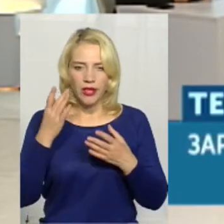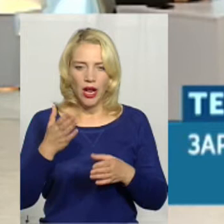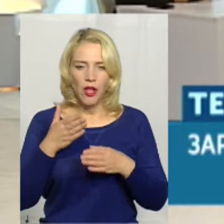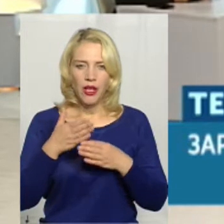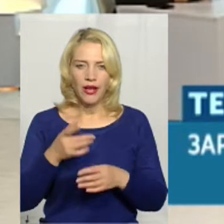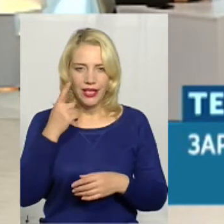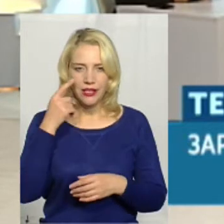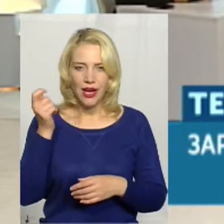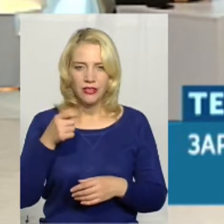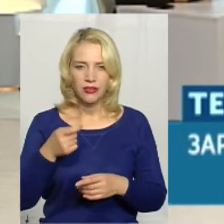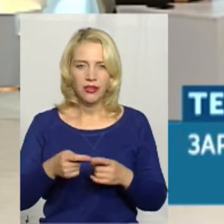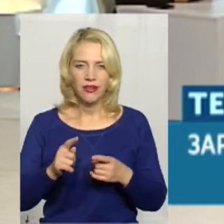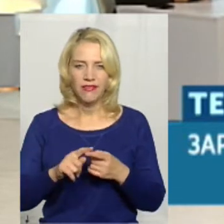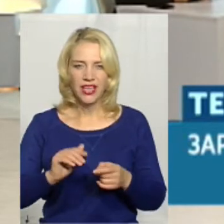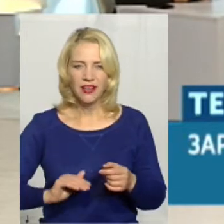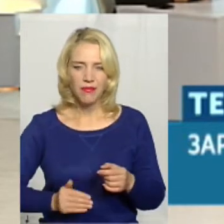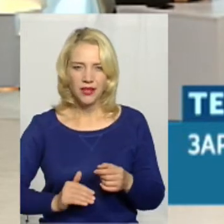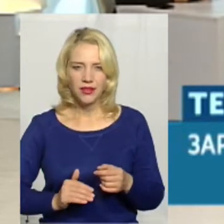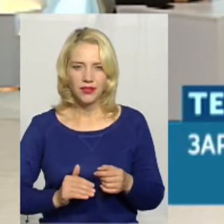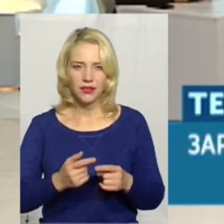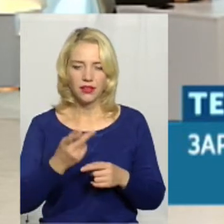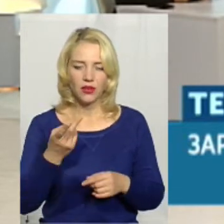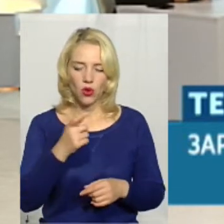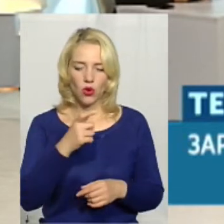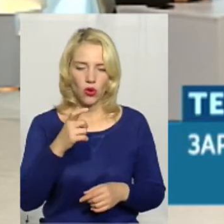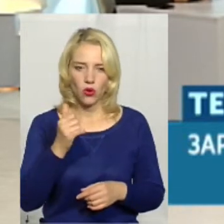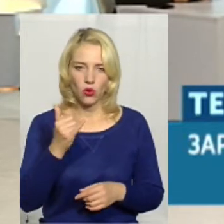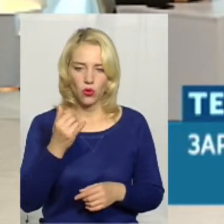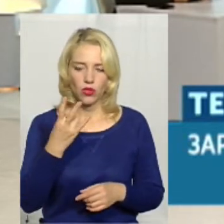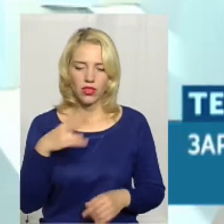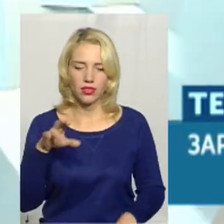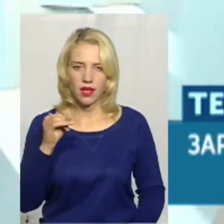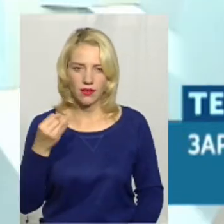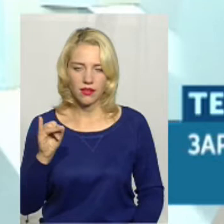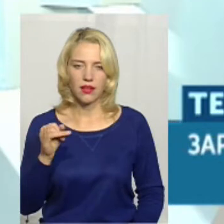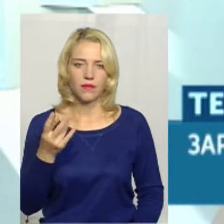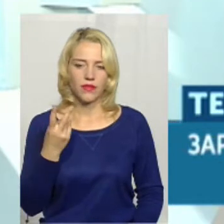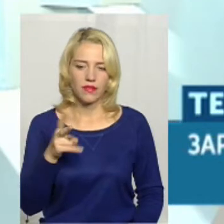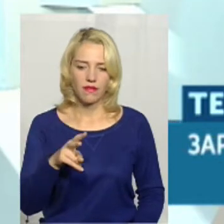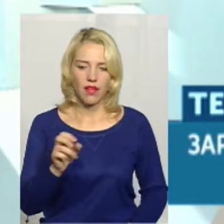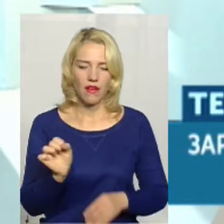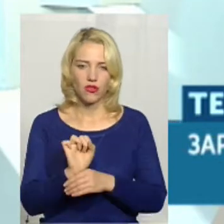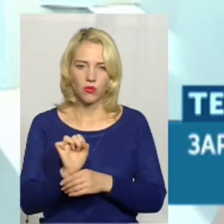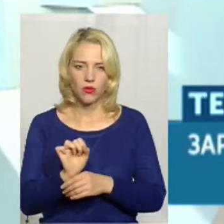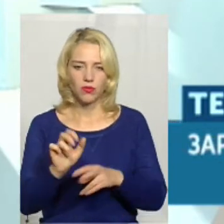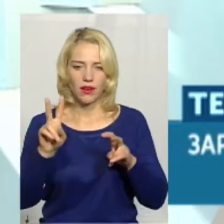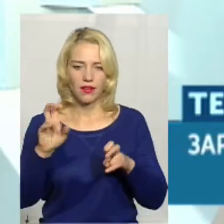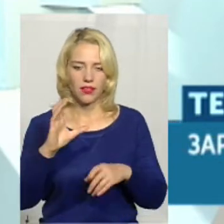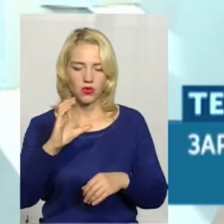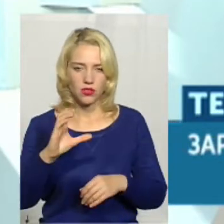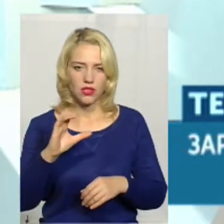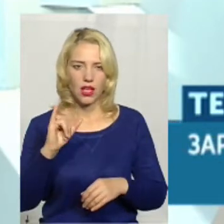Китаю два автомобілі класу «Ц» і отримали вже два автомобілі